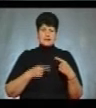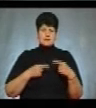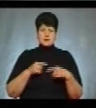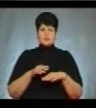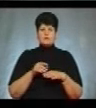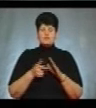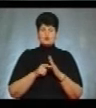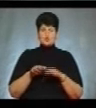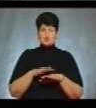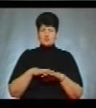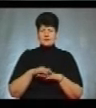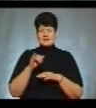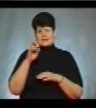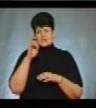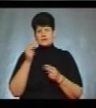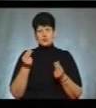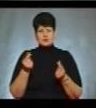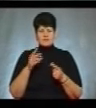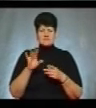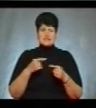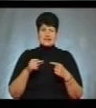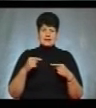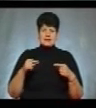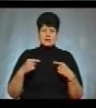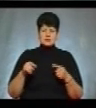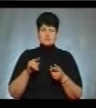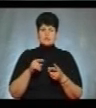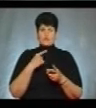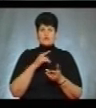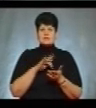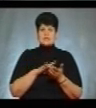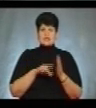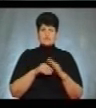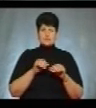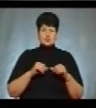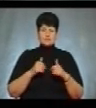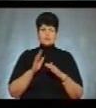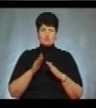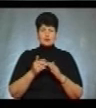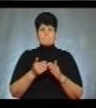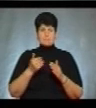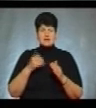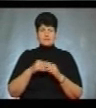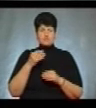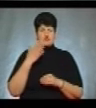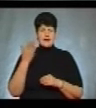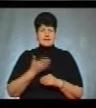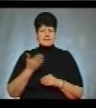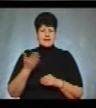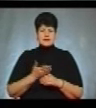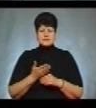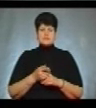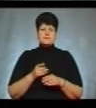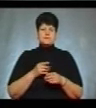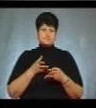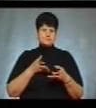Суспільного і державним коштом. Все інше, кажуть, у Центральній виборчій комісії буде передвиборчою агітацією. Задначу,